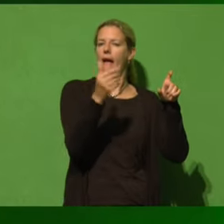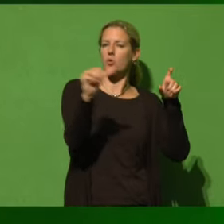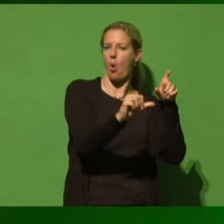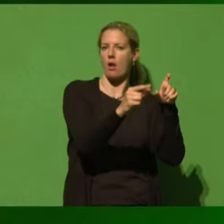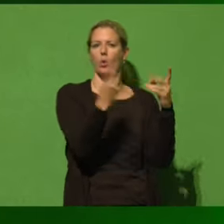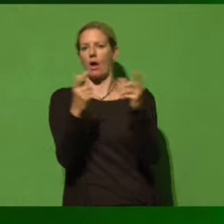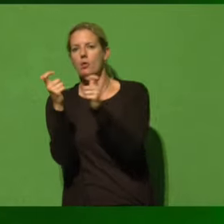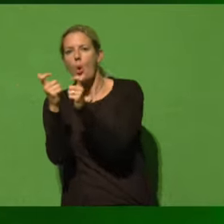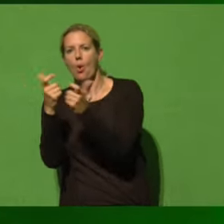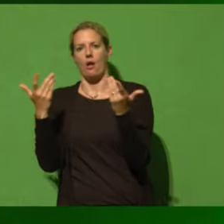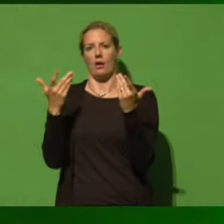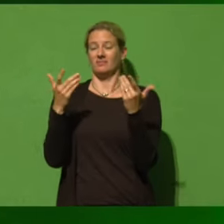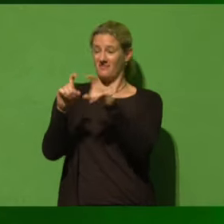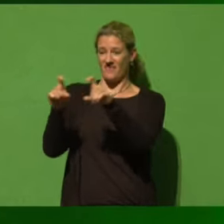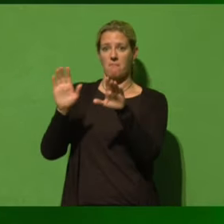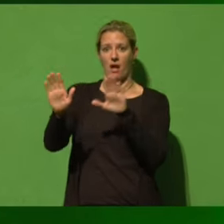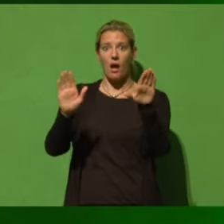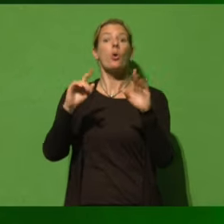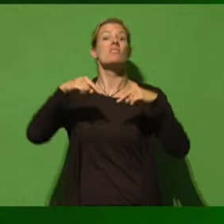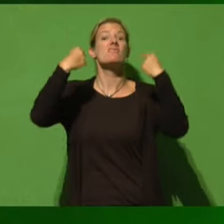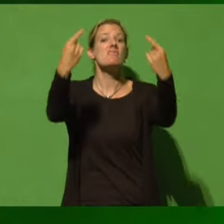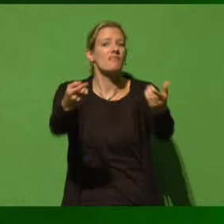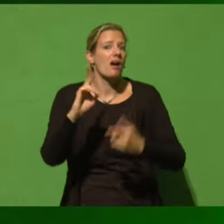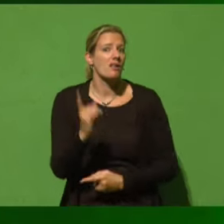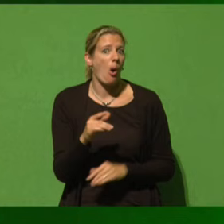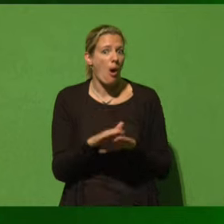die Kohlekonzerne und am Ende auch für die Erdgaskonzerne.